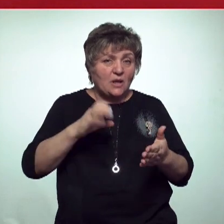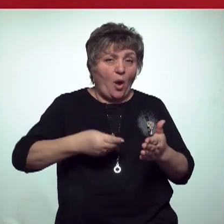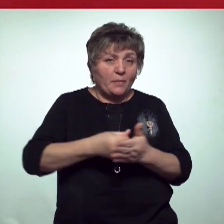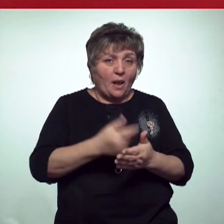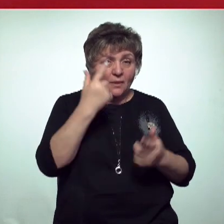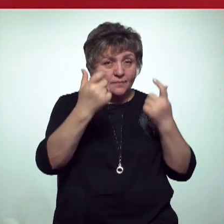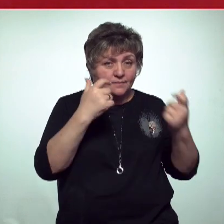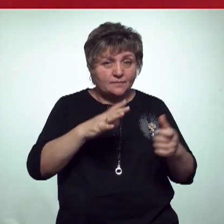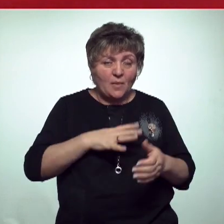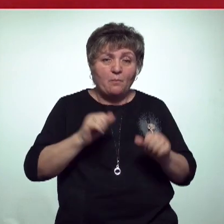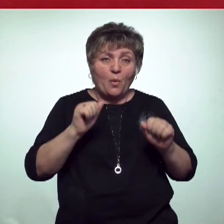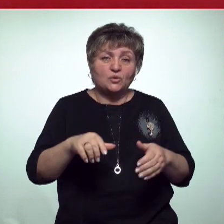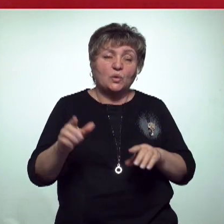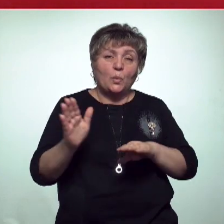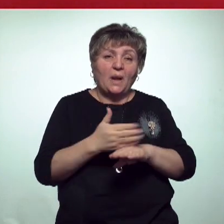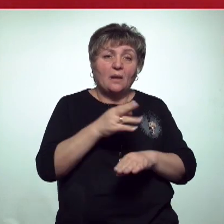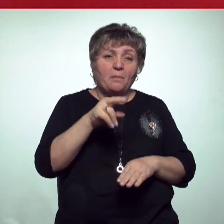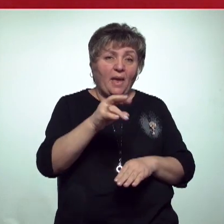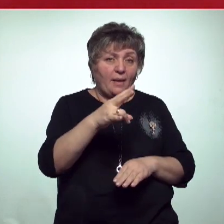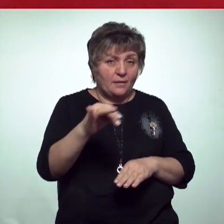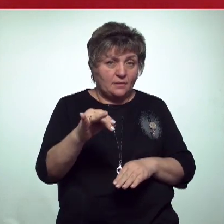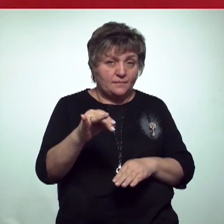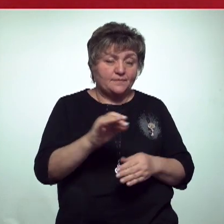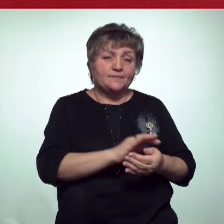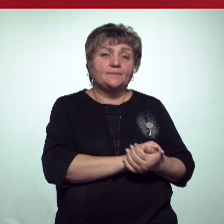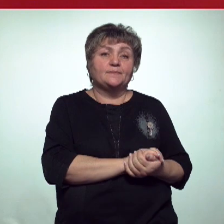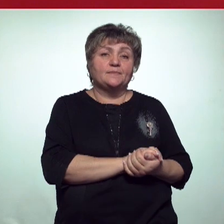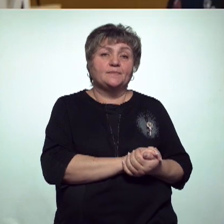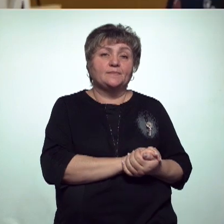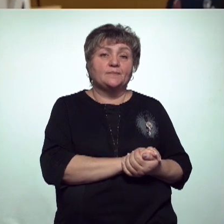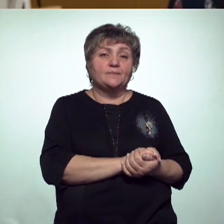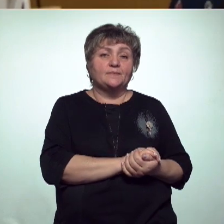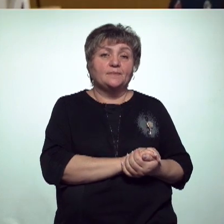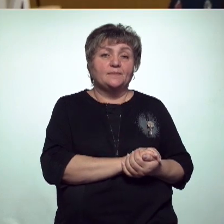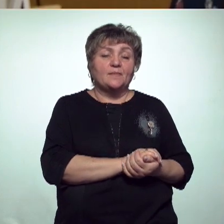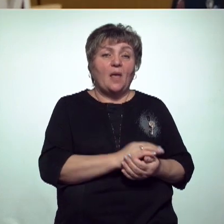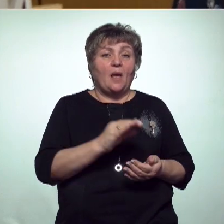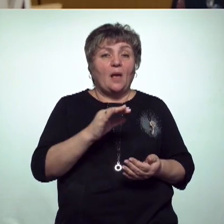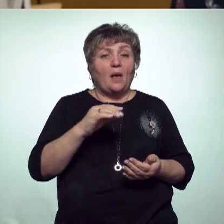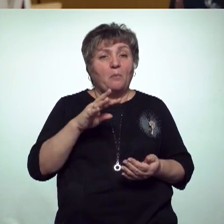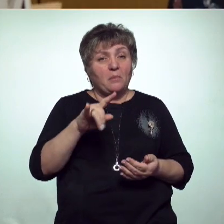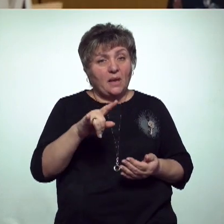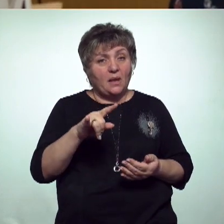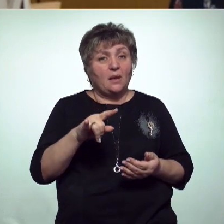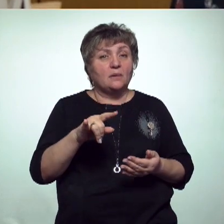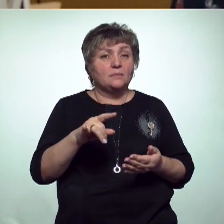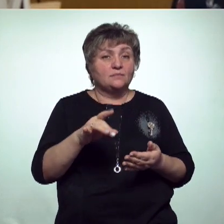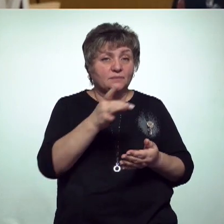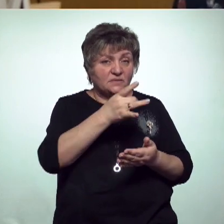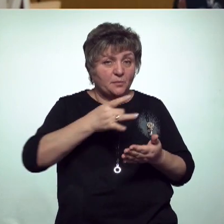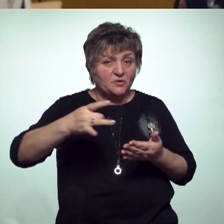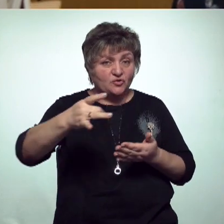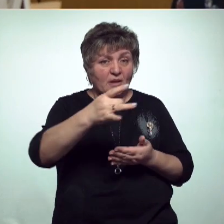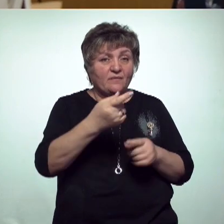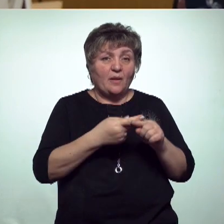возможность еще и списать пение, как расскажут наши журналисты. Мы отпечатываем конверты из списка